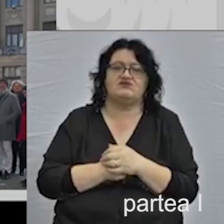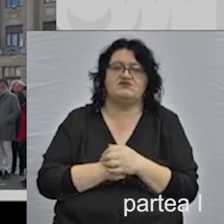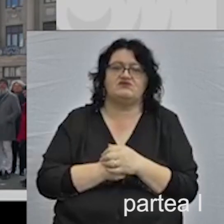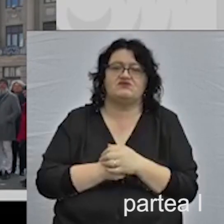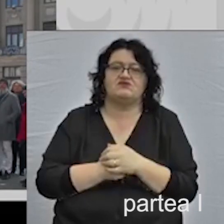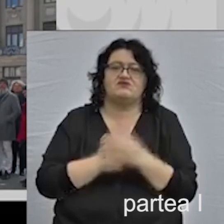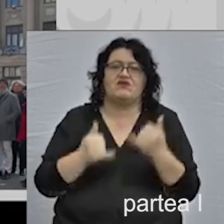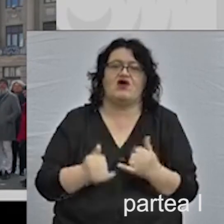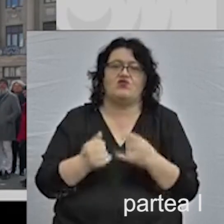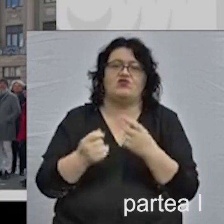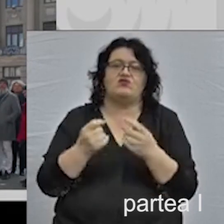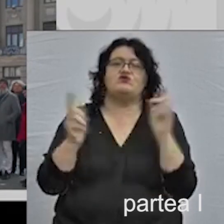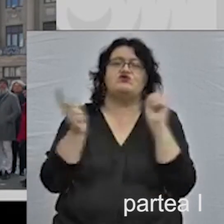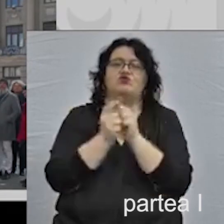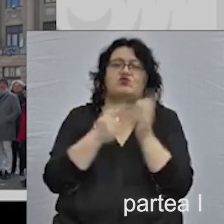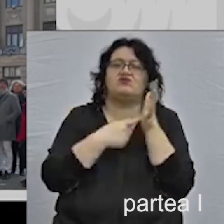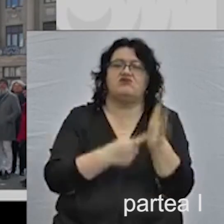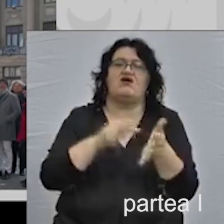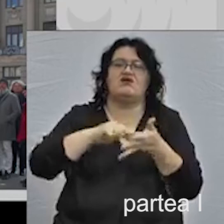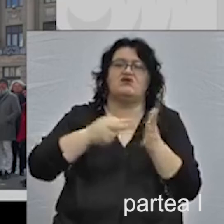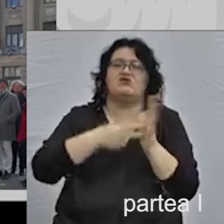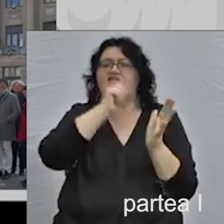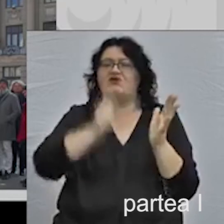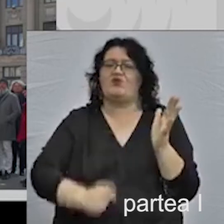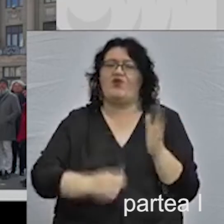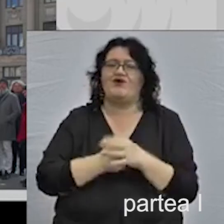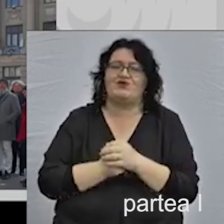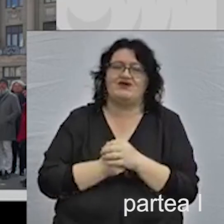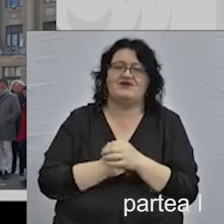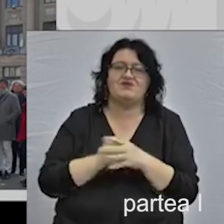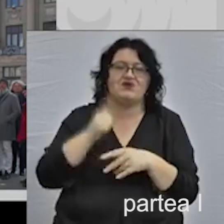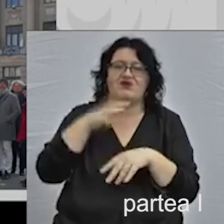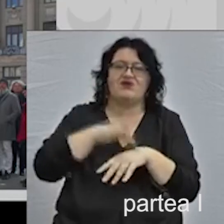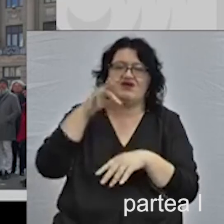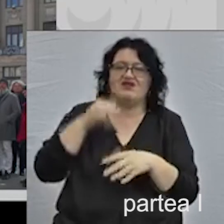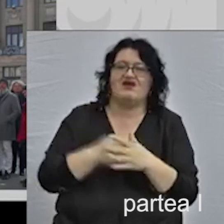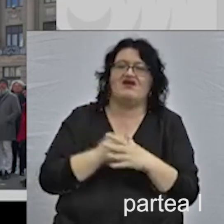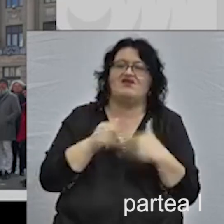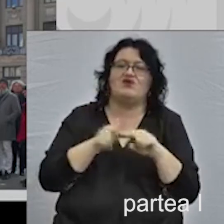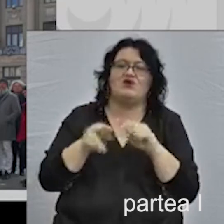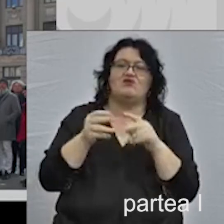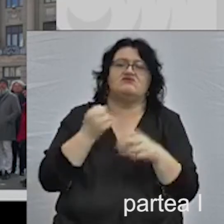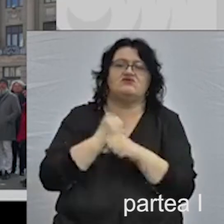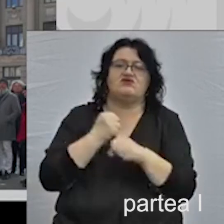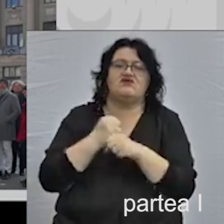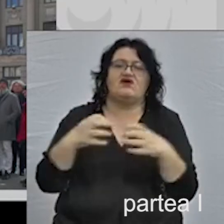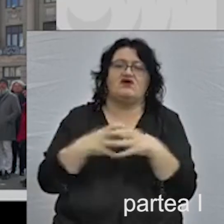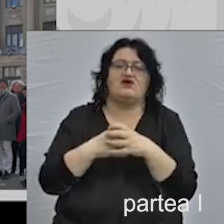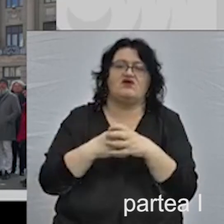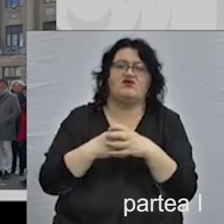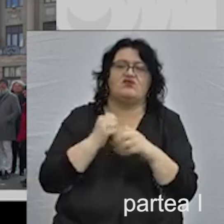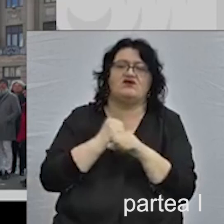Acum voi trece pe scurt în revistă rezultatele proiectului. O primă inițiativă, după constituirea grupului